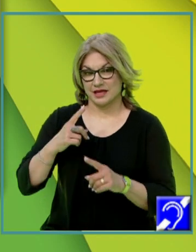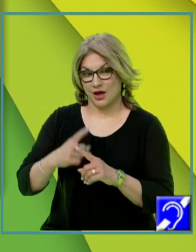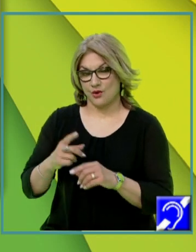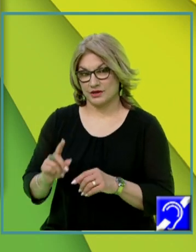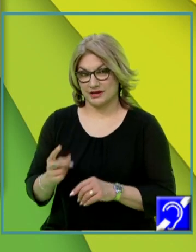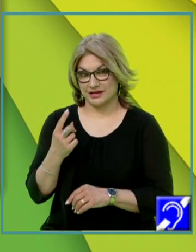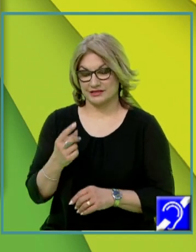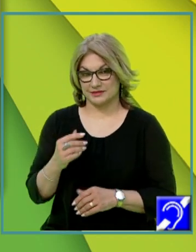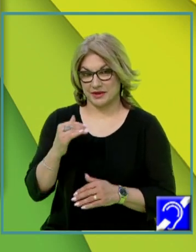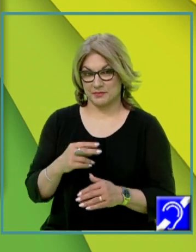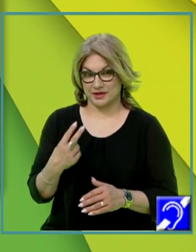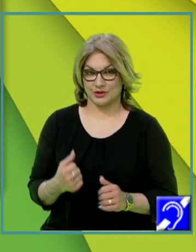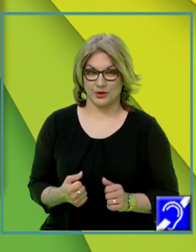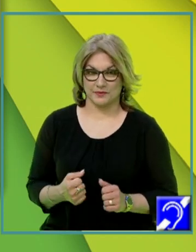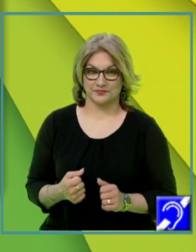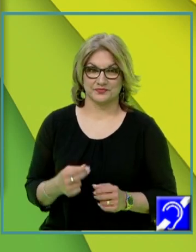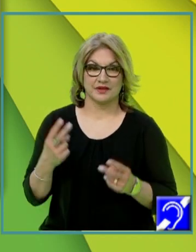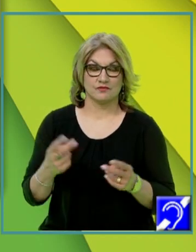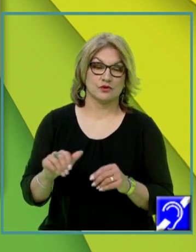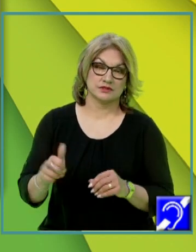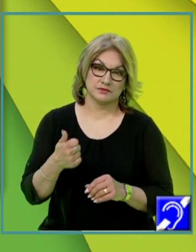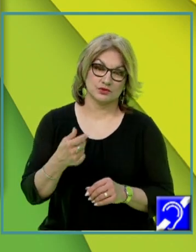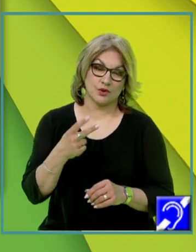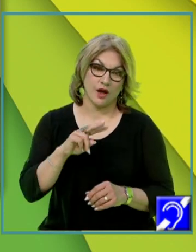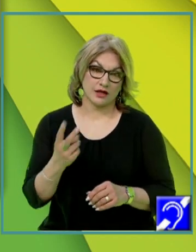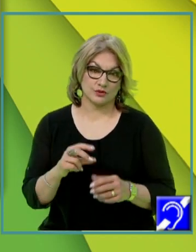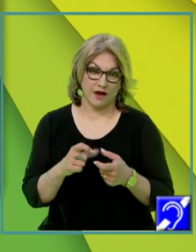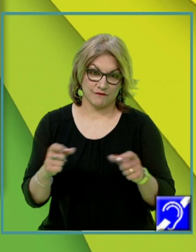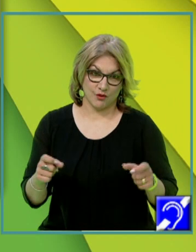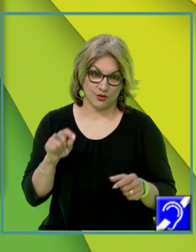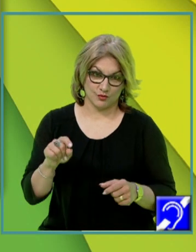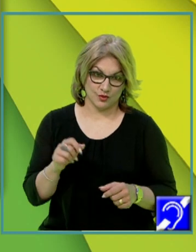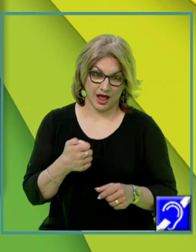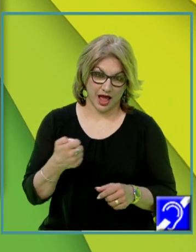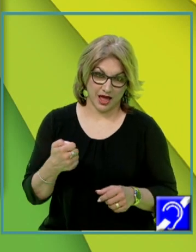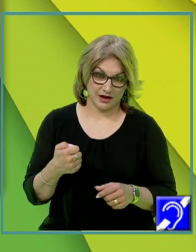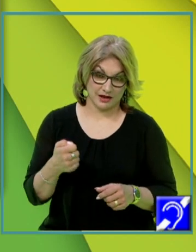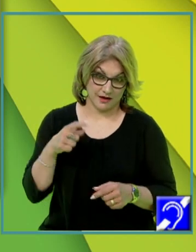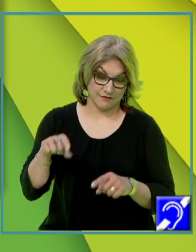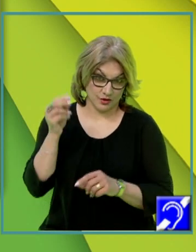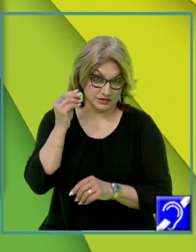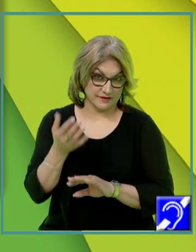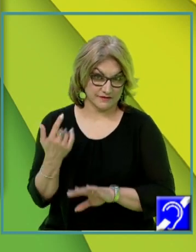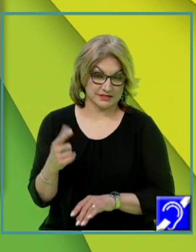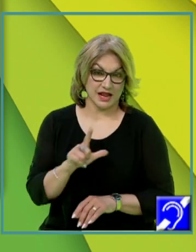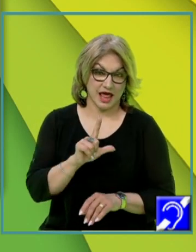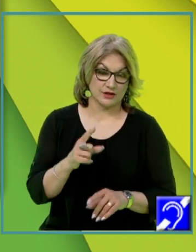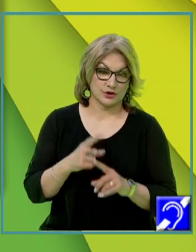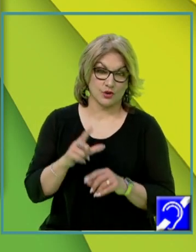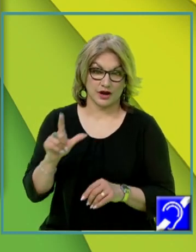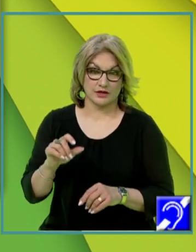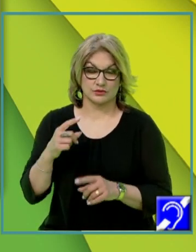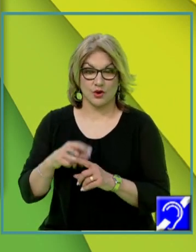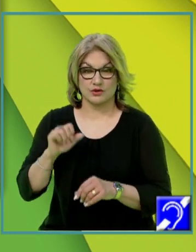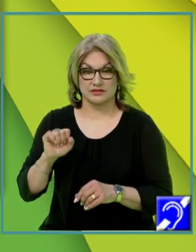P2 putem să folosim din nou a doua formula ariei pe care vă invit să o învățați este latura ori latura ori sinusul